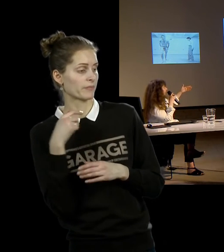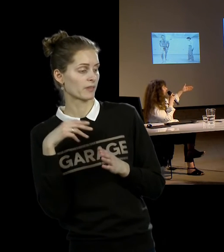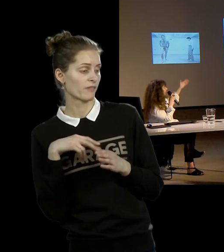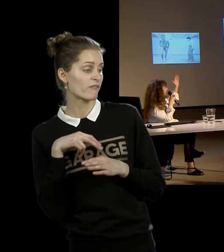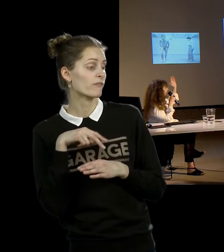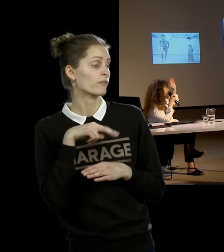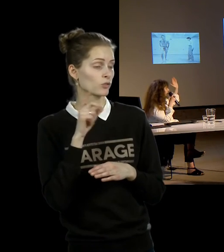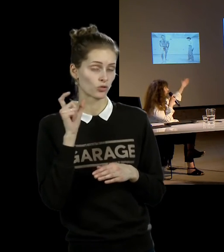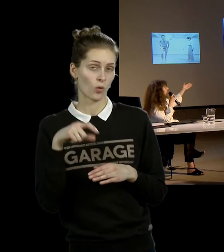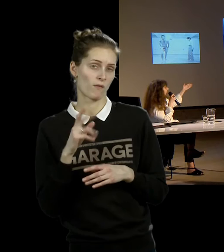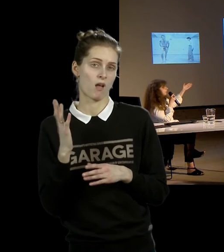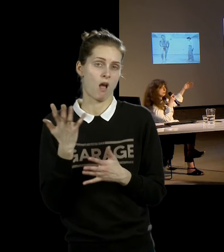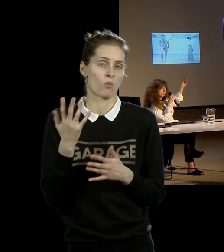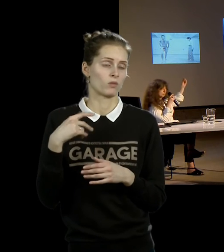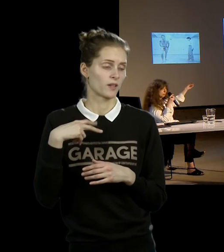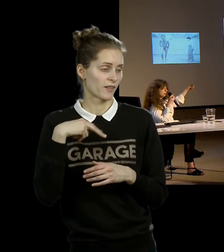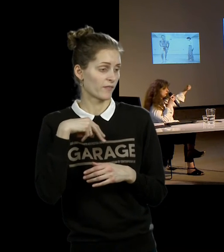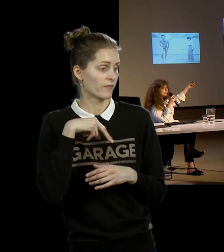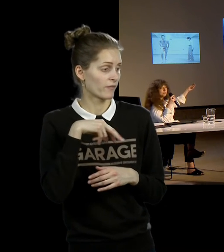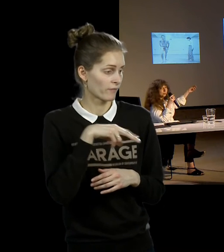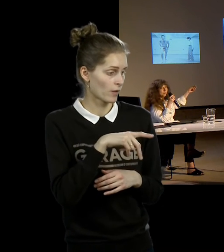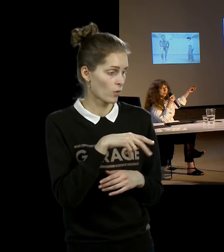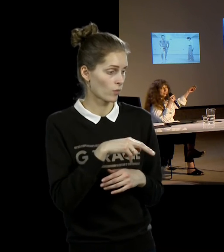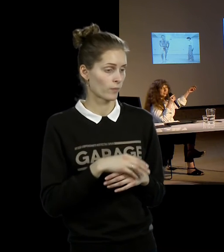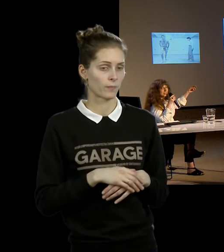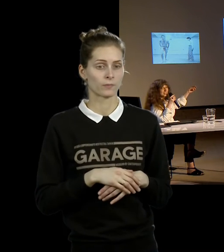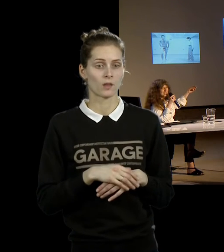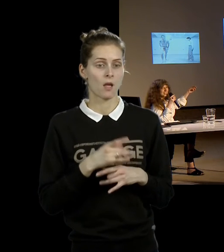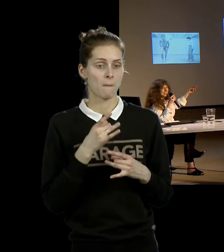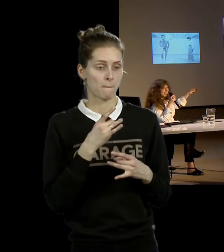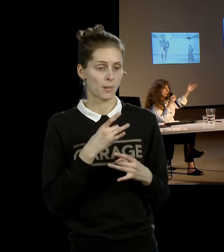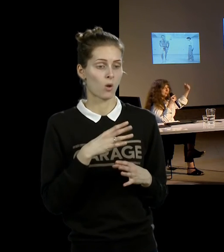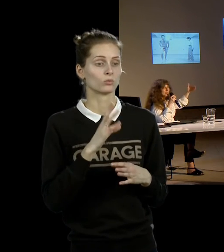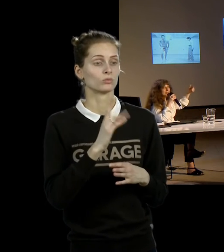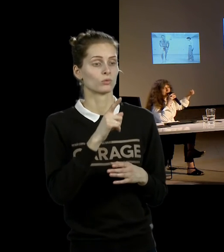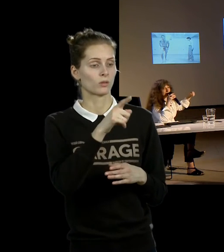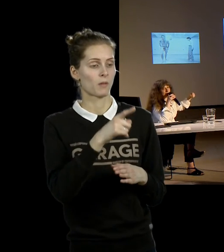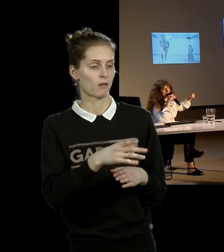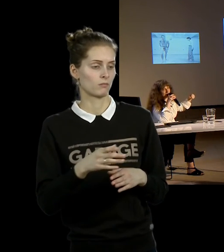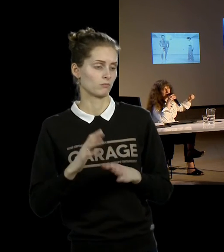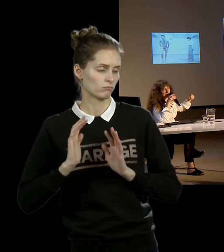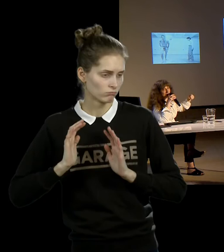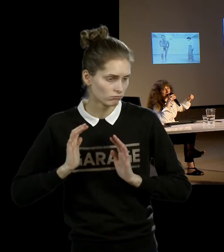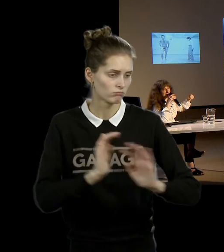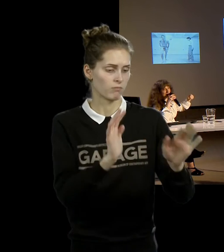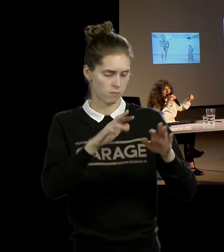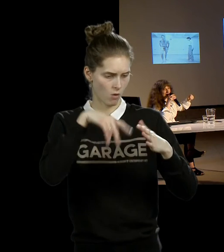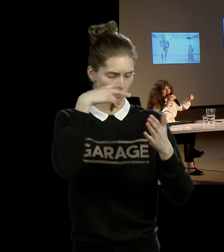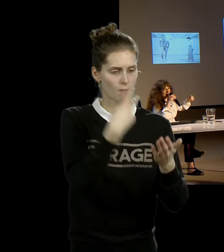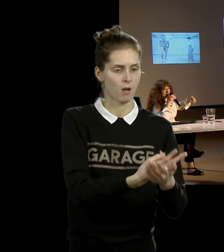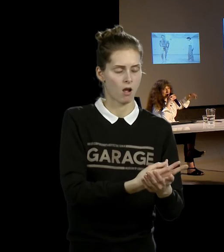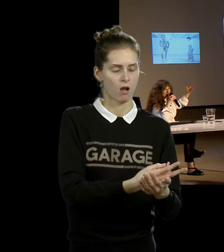сбивает ее с ног. И в этот момент она становится жертвой.